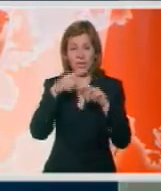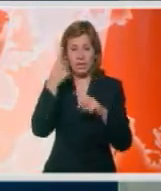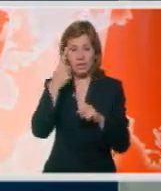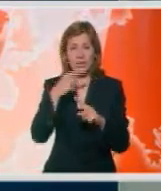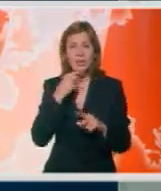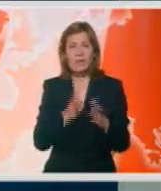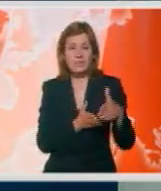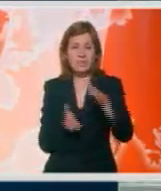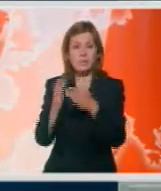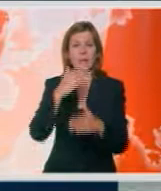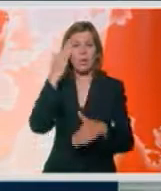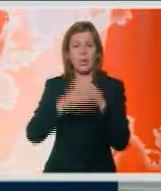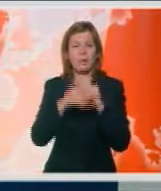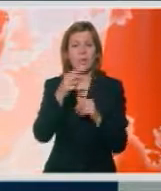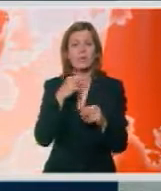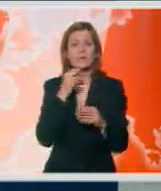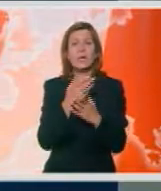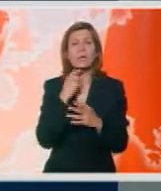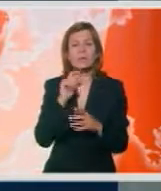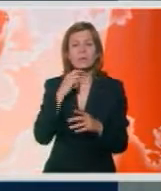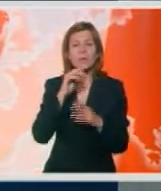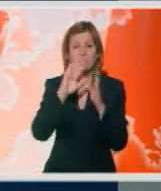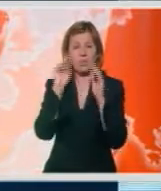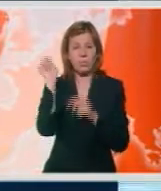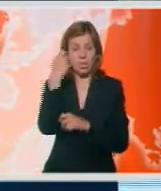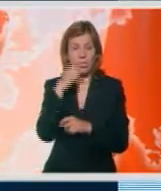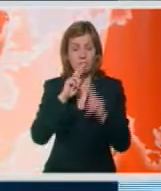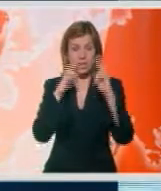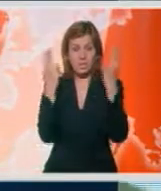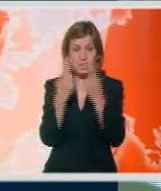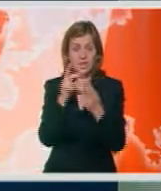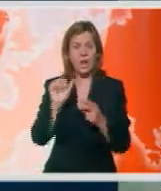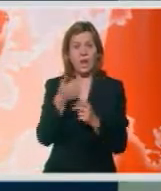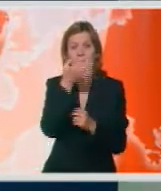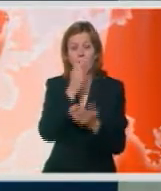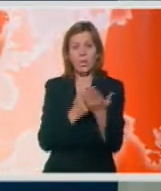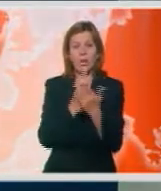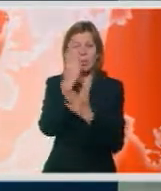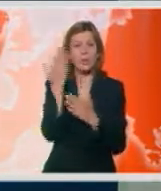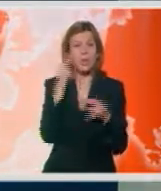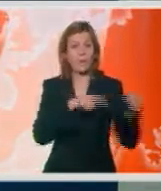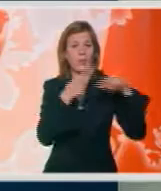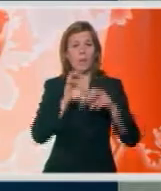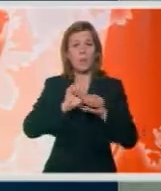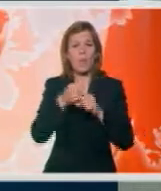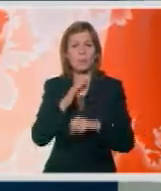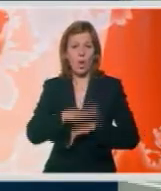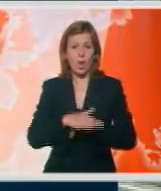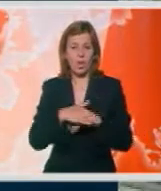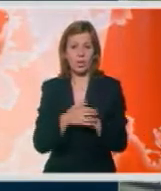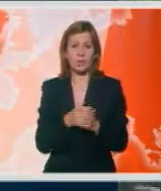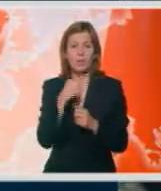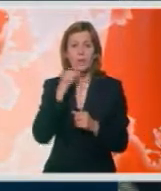Laguna Seca kompletirao je aktuivni šampion sveta Valentino Rossi, kome je to najbolji rezultat od povratka na stazu postalo loma potkolenice.